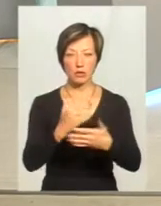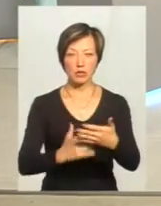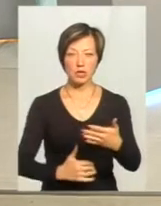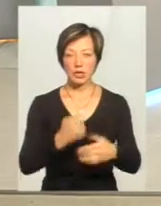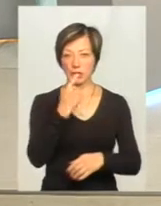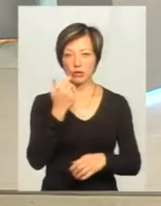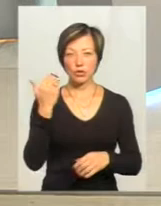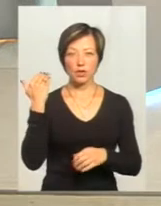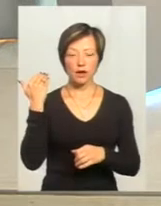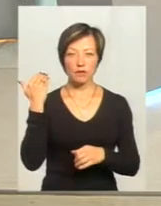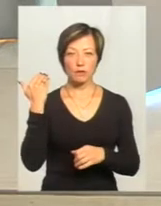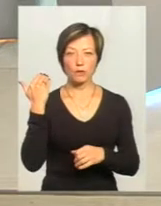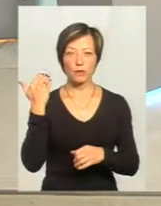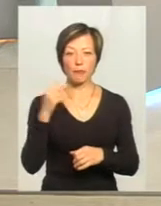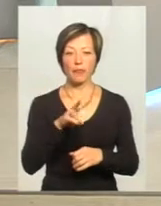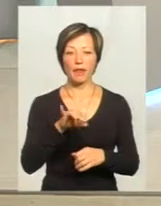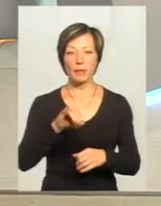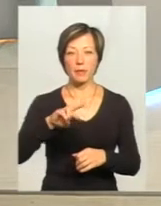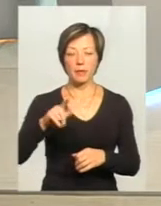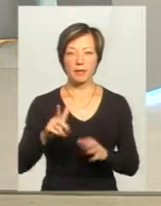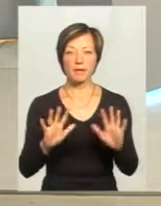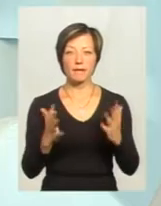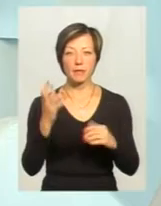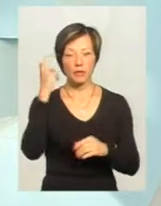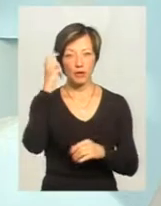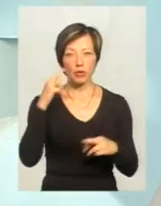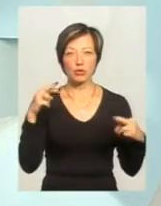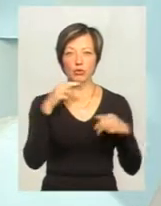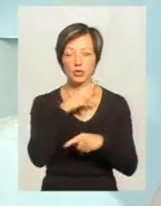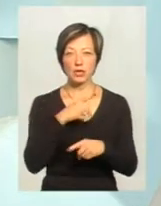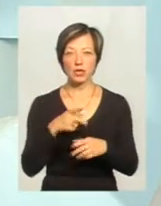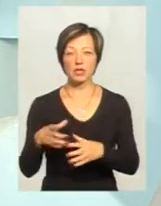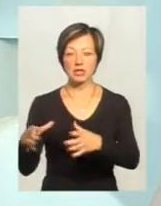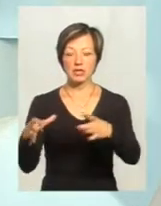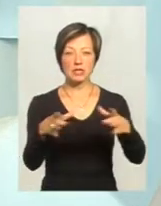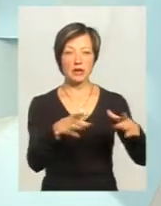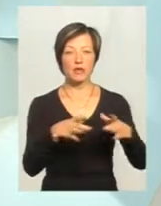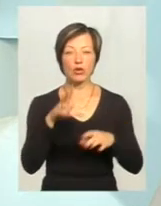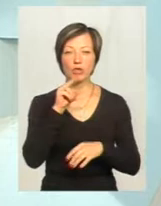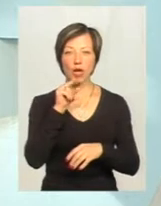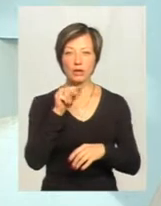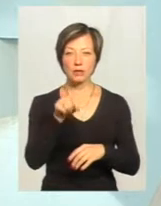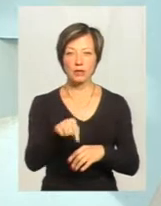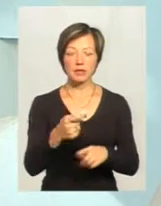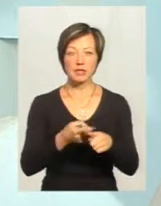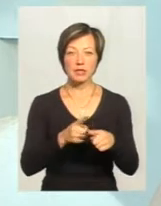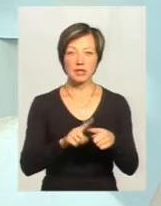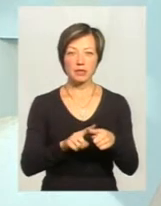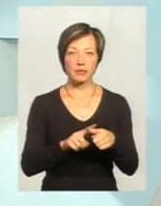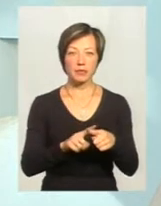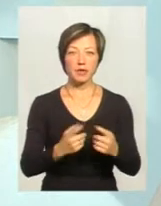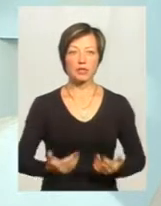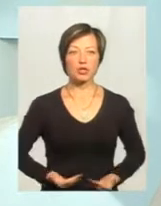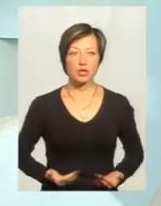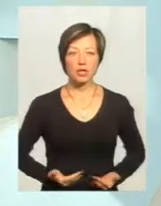нещодавно, здається, в липні також це був випадок, в Києві отруїли цілий ставок з качками, які там ці качки там